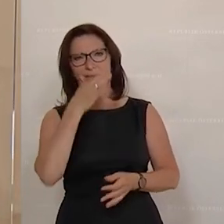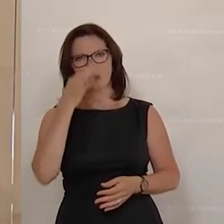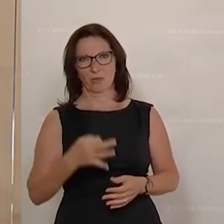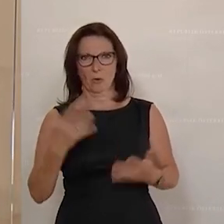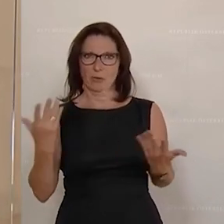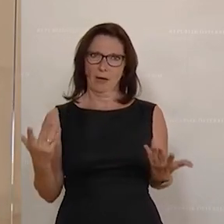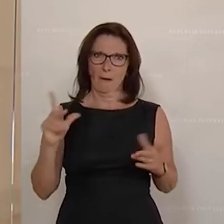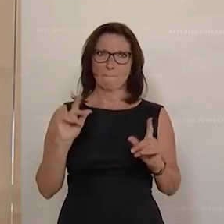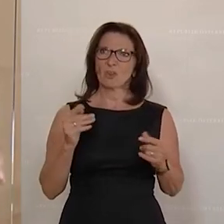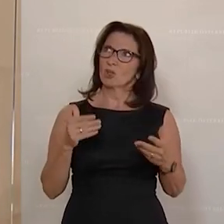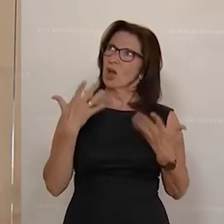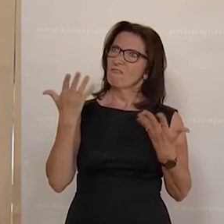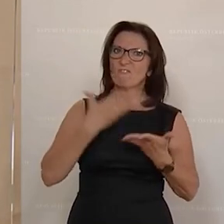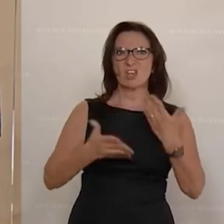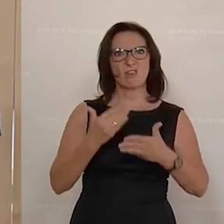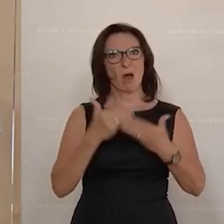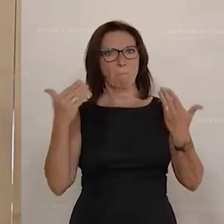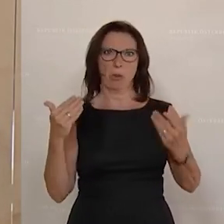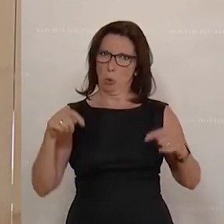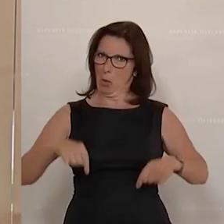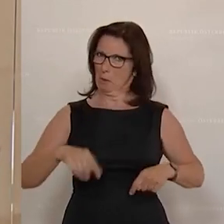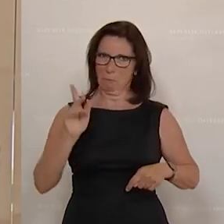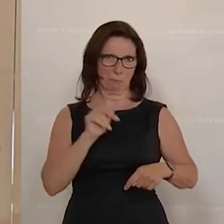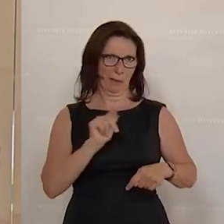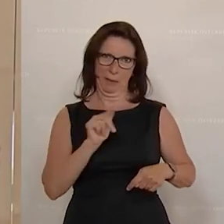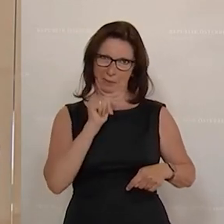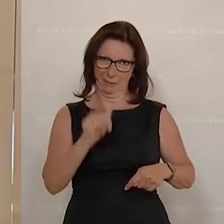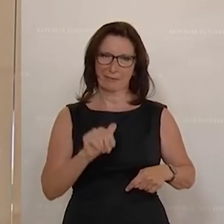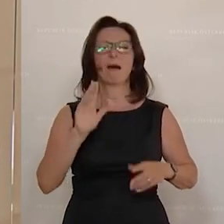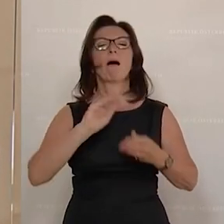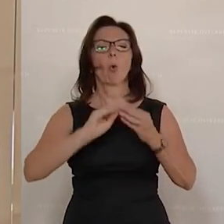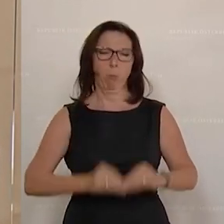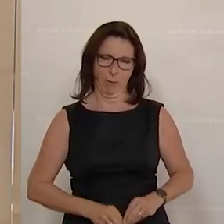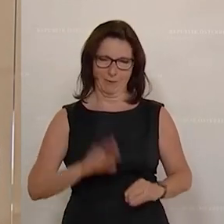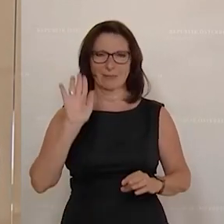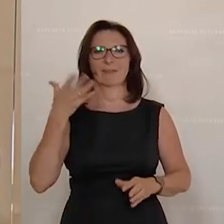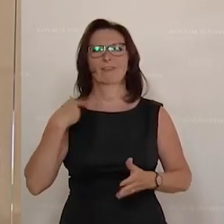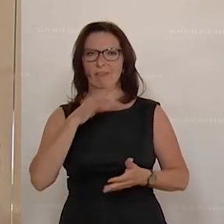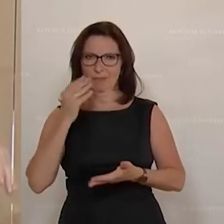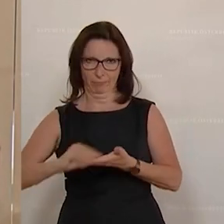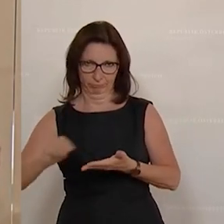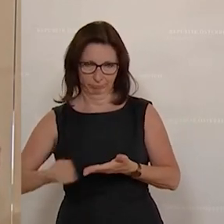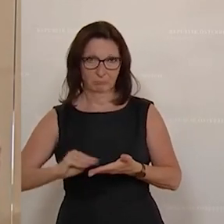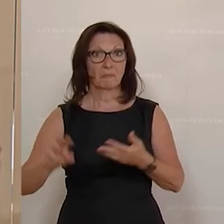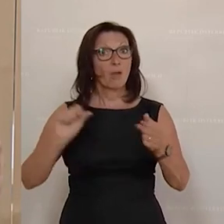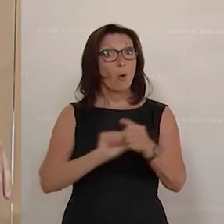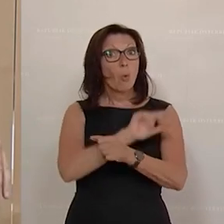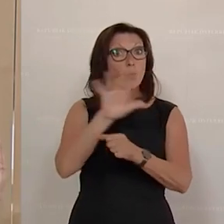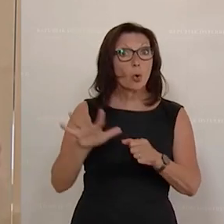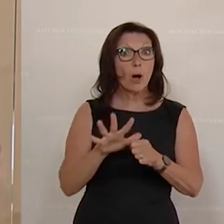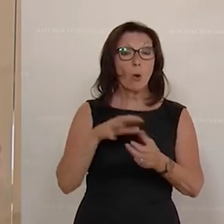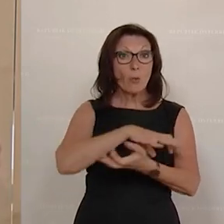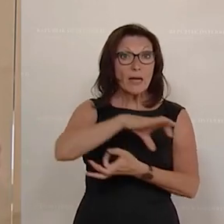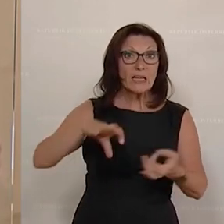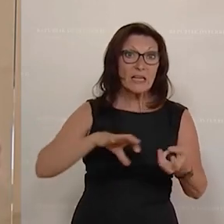modernen Wirtschaften verstehen. Da wäre mehr möglich. Und in der Corona-Krise hat der niedergelassene Handel stark an den Online